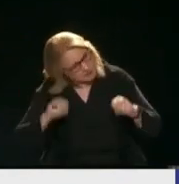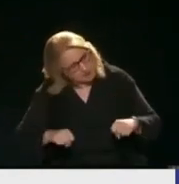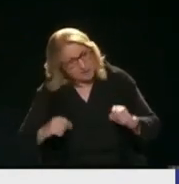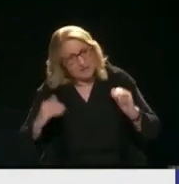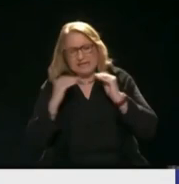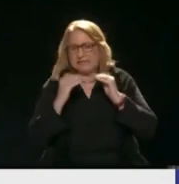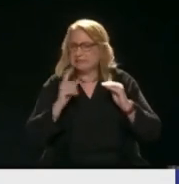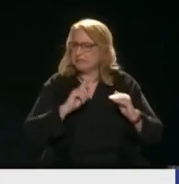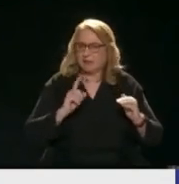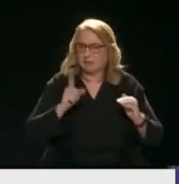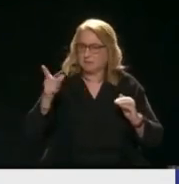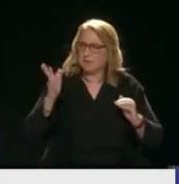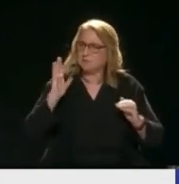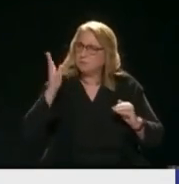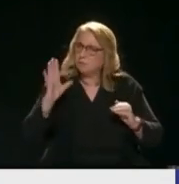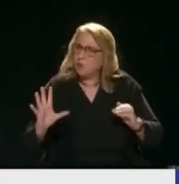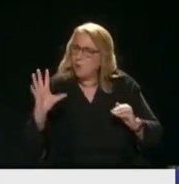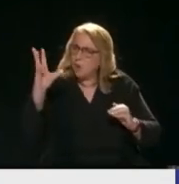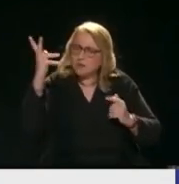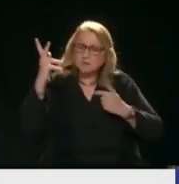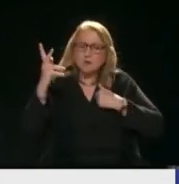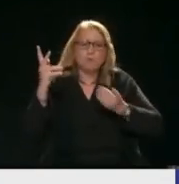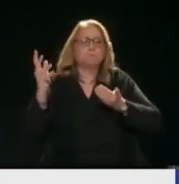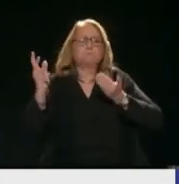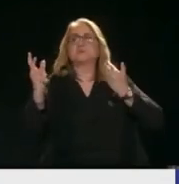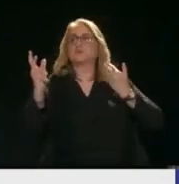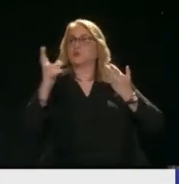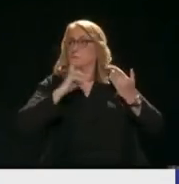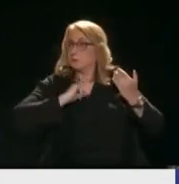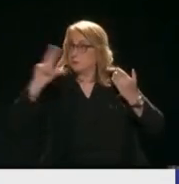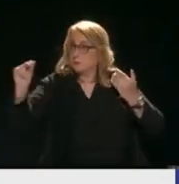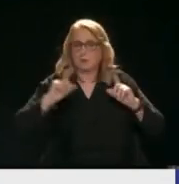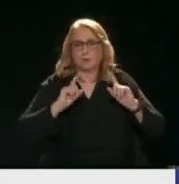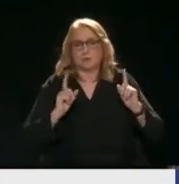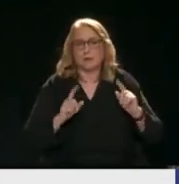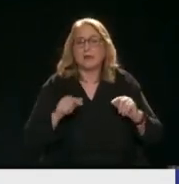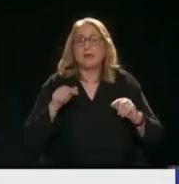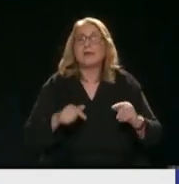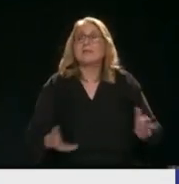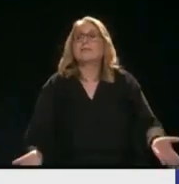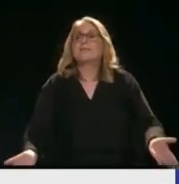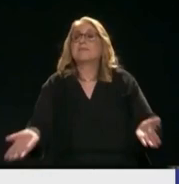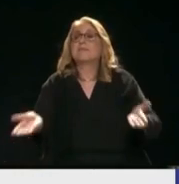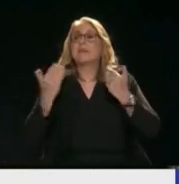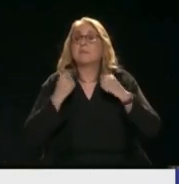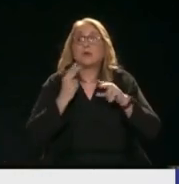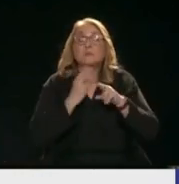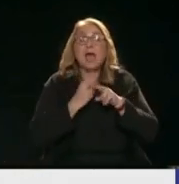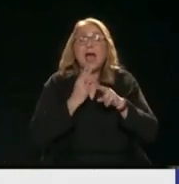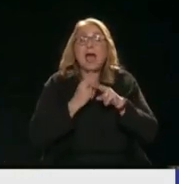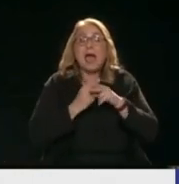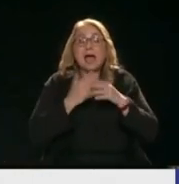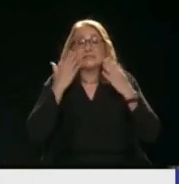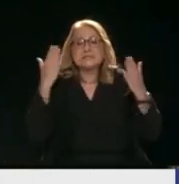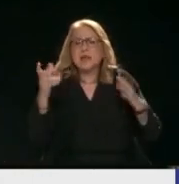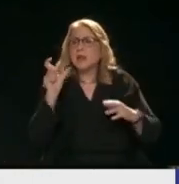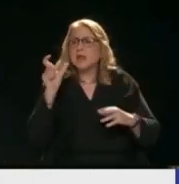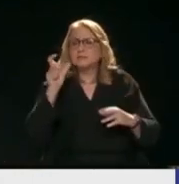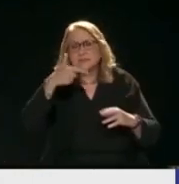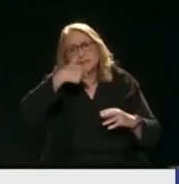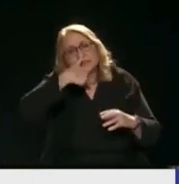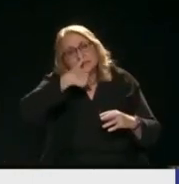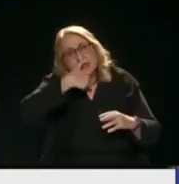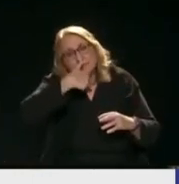Μιλάνε για αξίες Κύριοι Δεν έχετε καμία αξία Δεν ξέρετε τι είναι αξία Ακούω τη λέξη ταπεινότητα Μα η